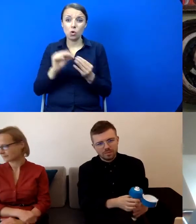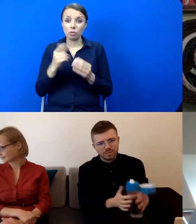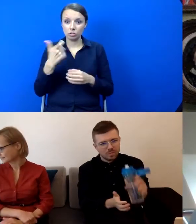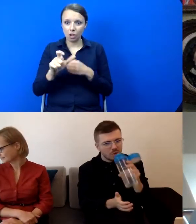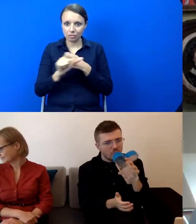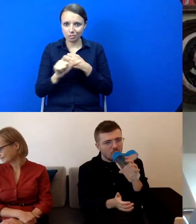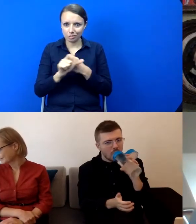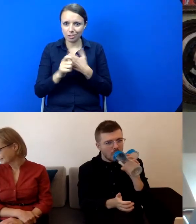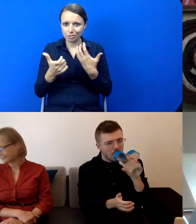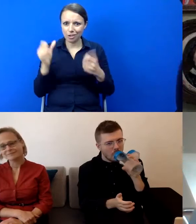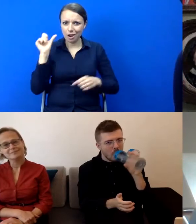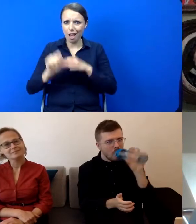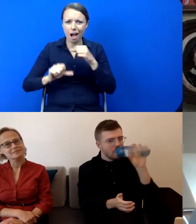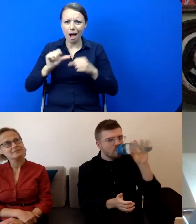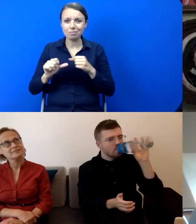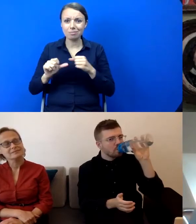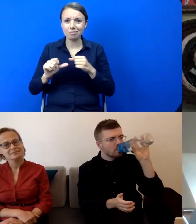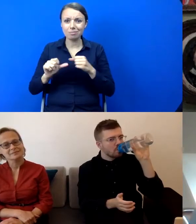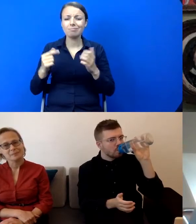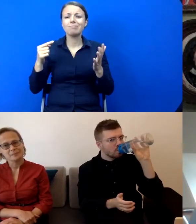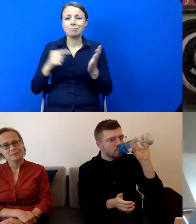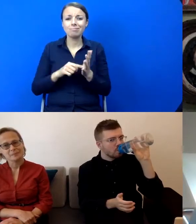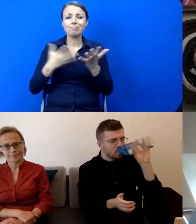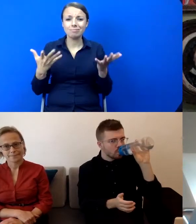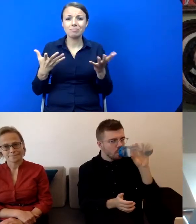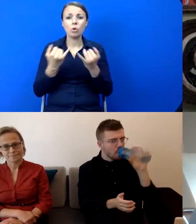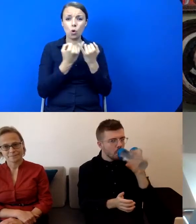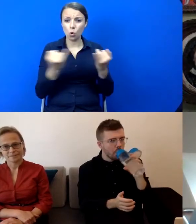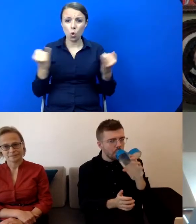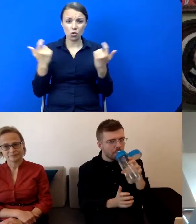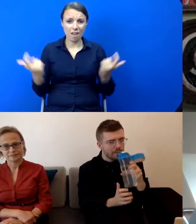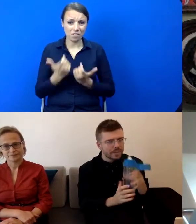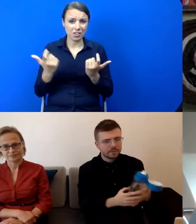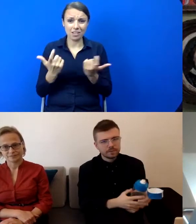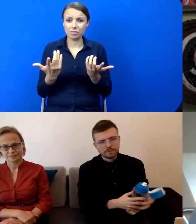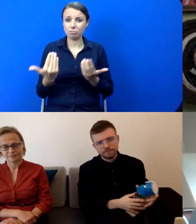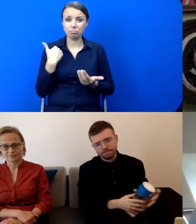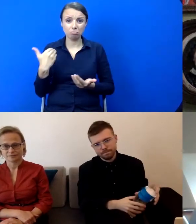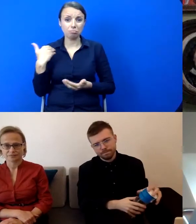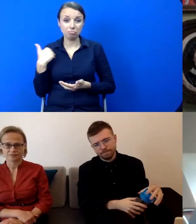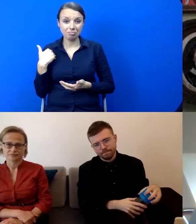obfitowała w różne ważne wydarzenia, które oczywiście